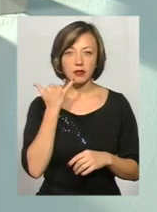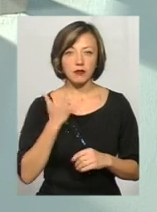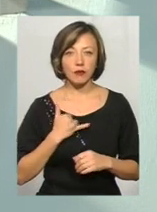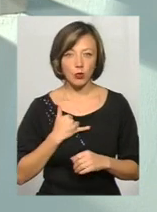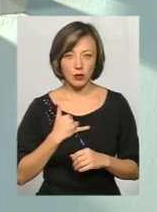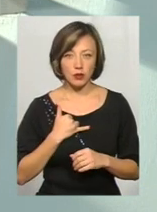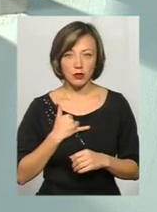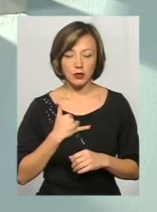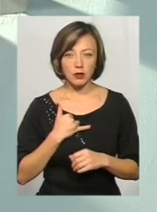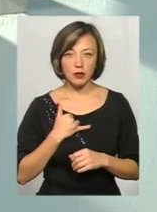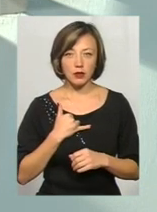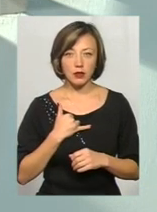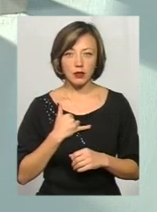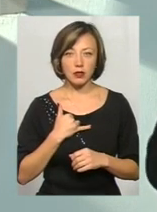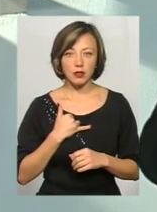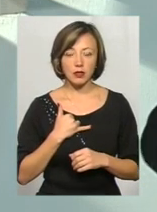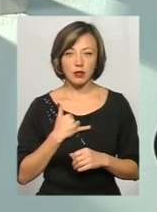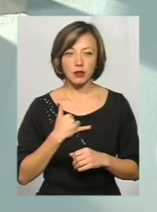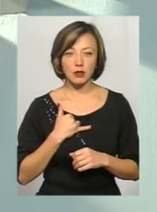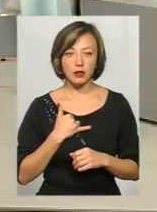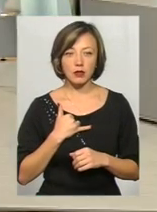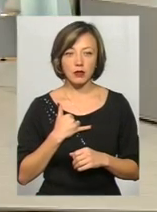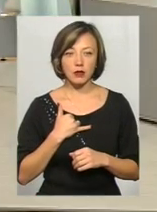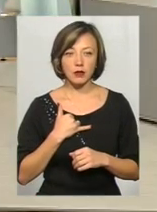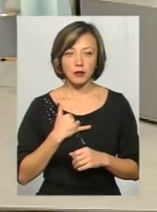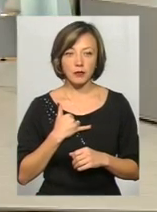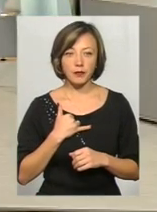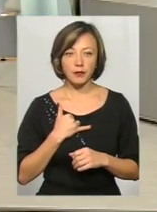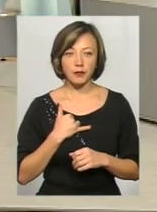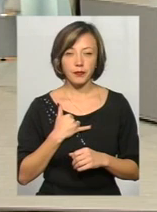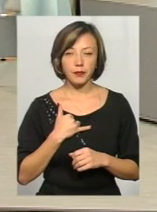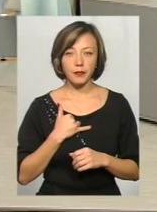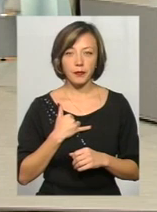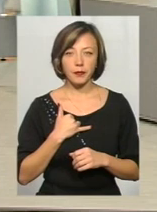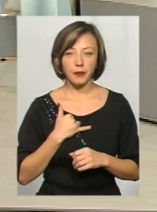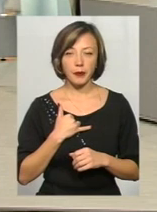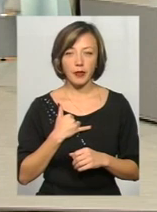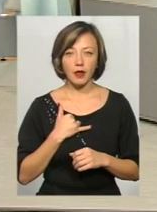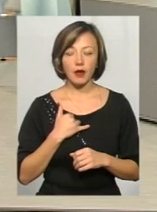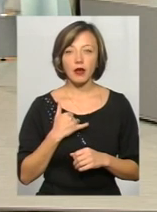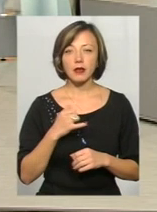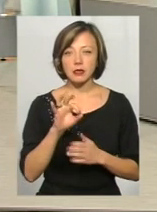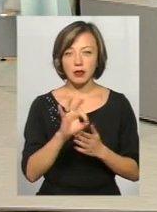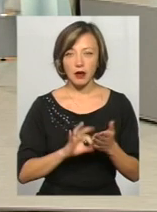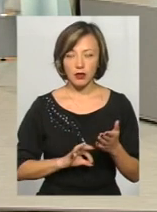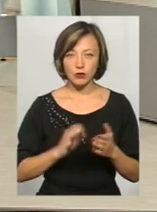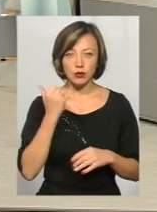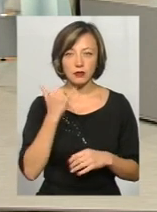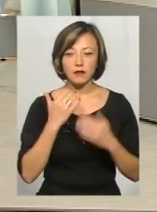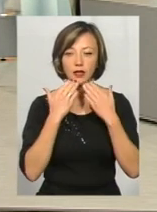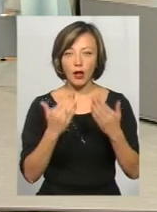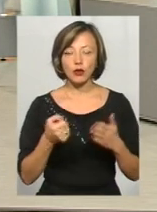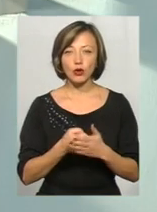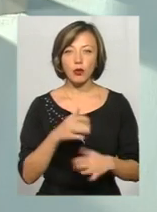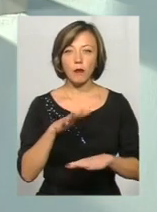такі, скажімо такі, пельні покупці дзвонять зразу, звертаються до